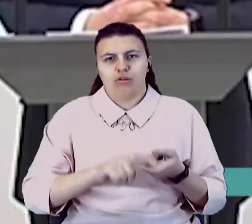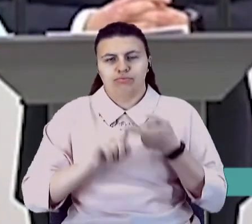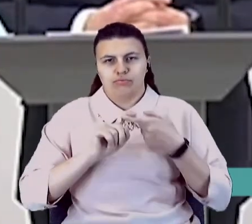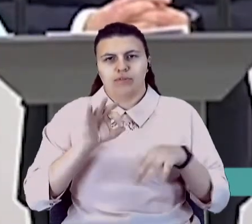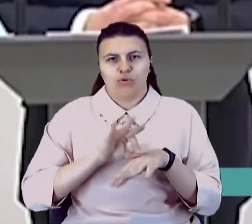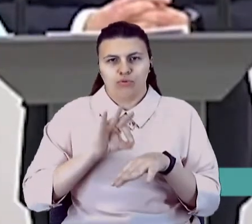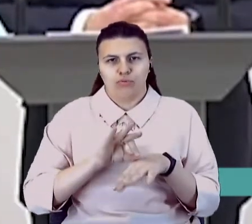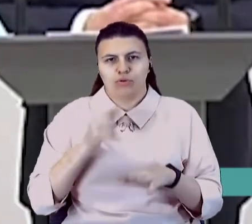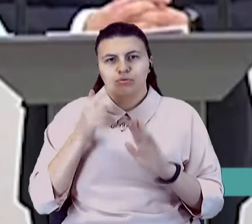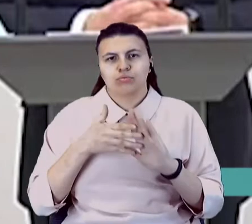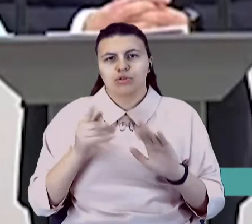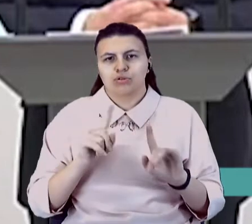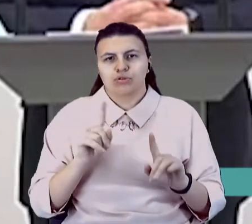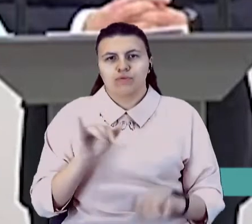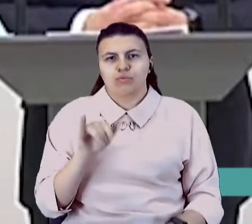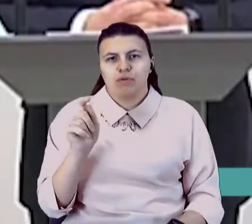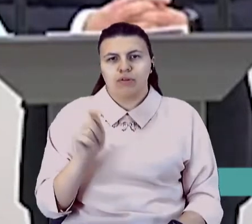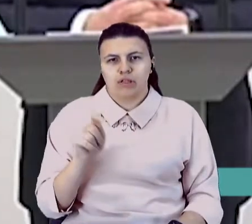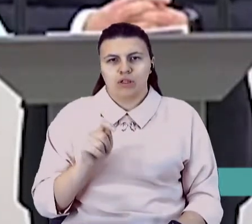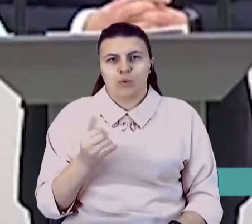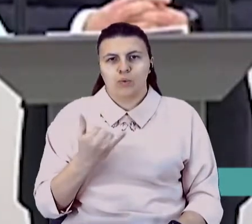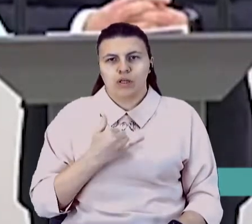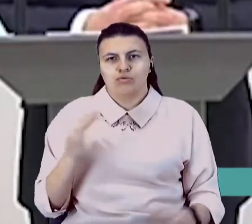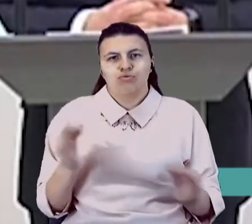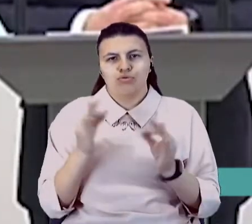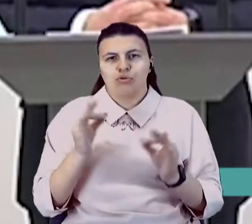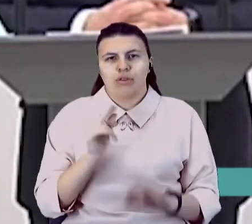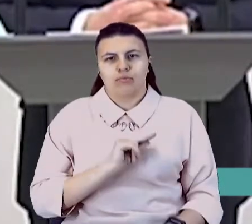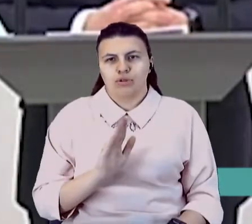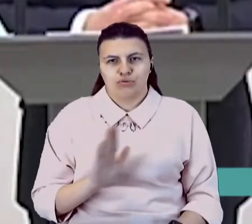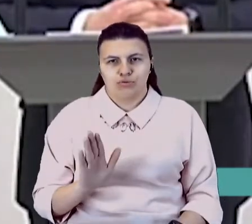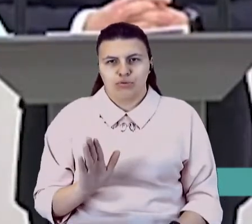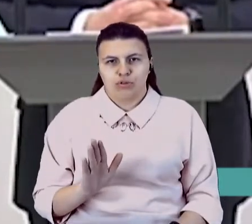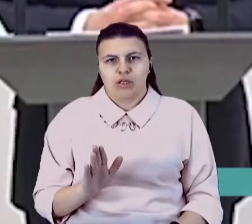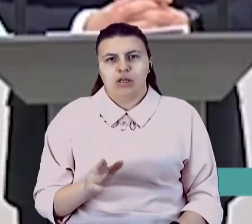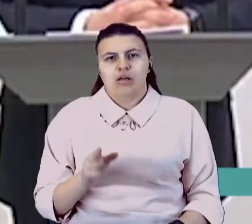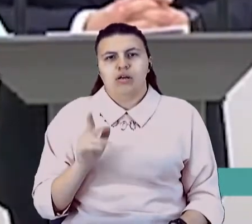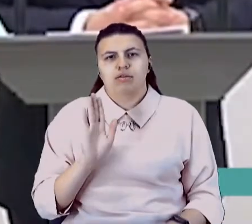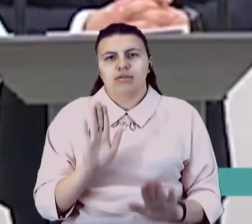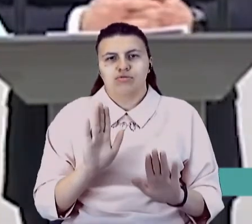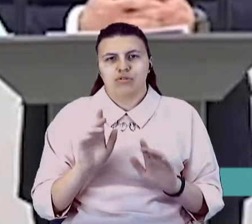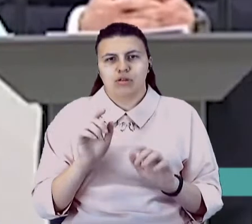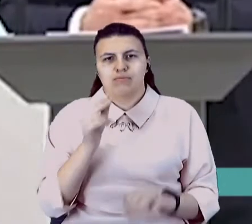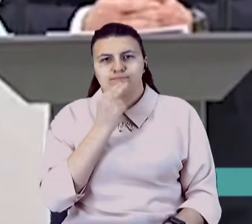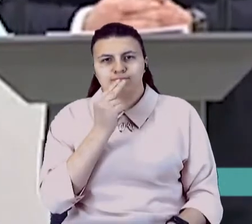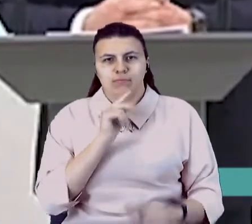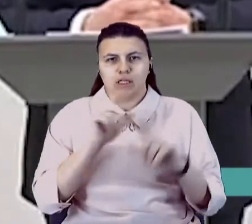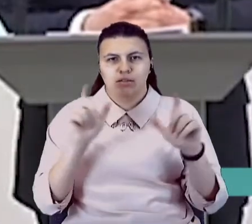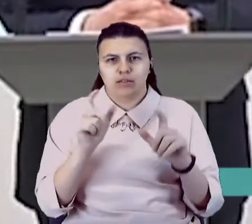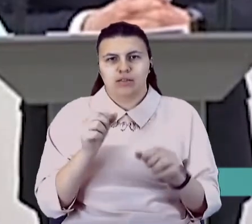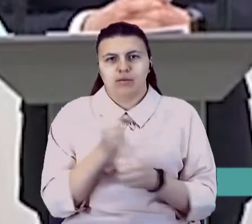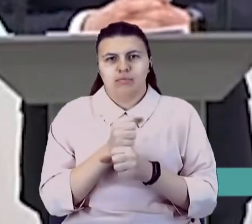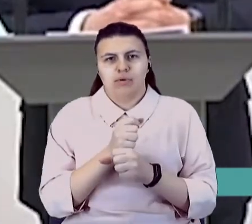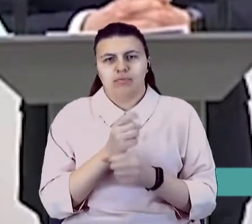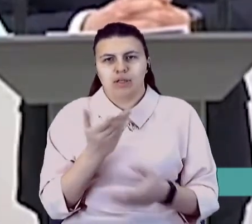що якщо в суботу і неділю в нас нічого не працює, виключно в продуктовій магазині аптеки АЗС, як я вже сказав,